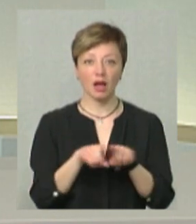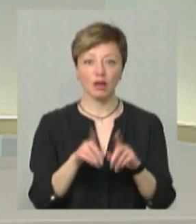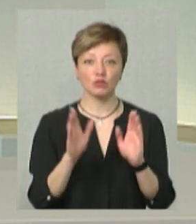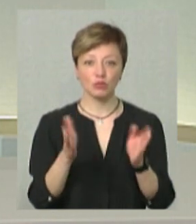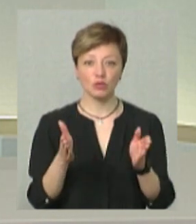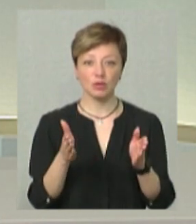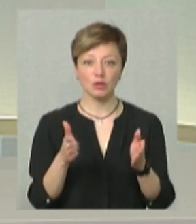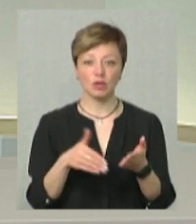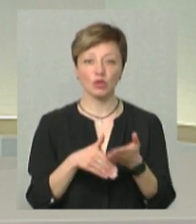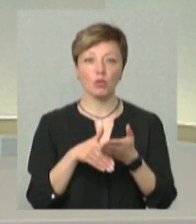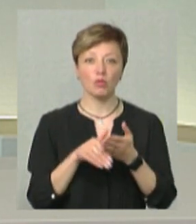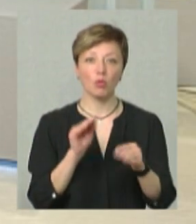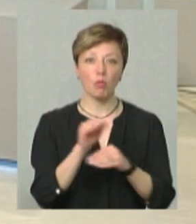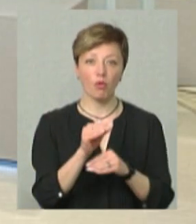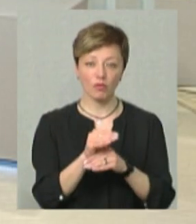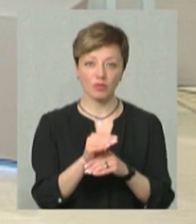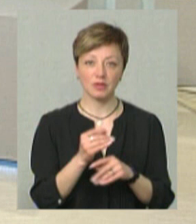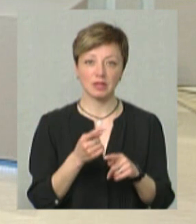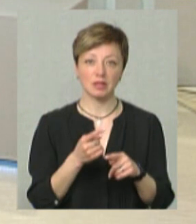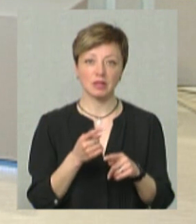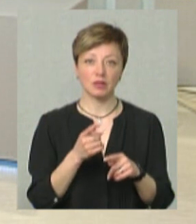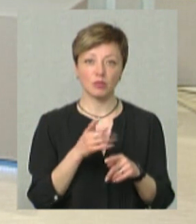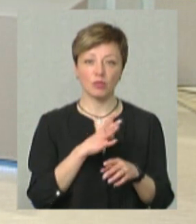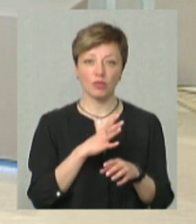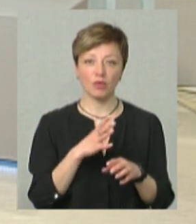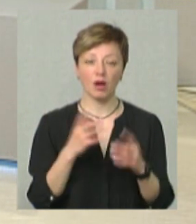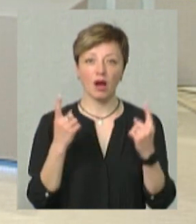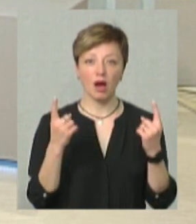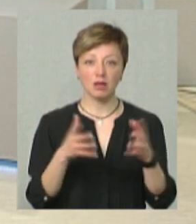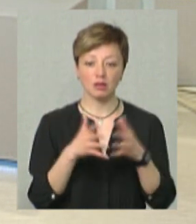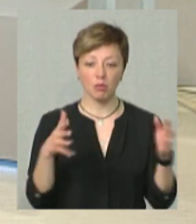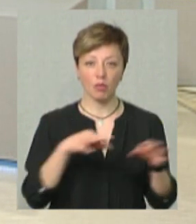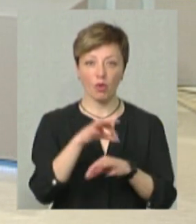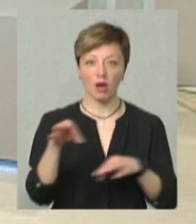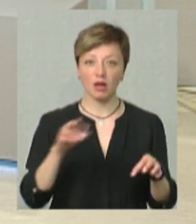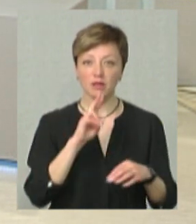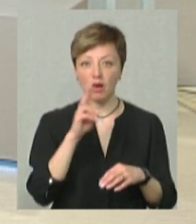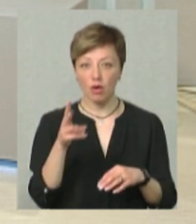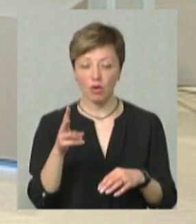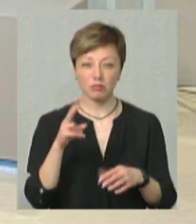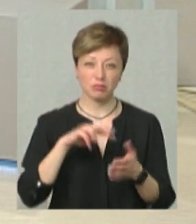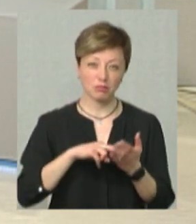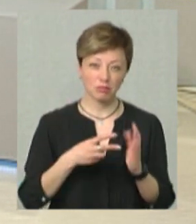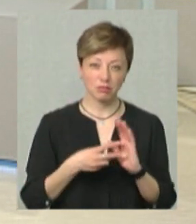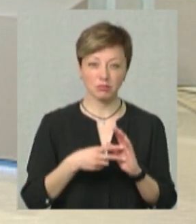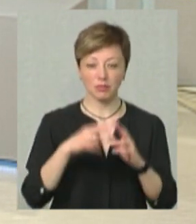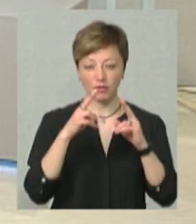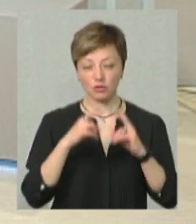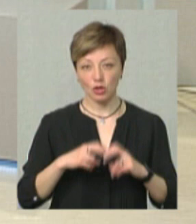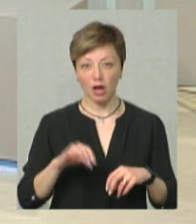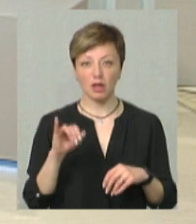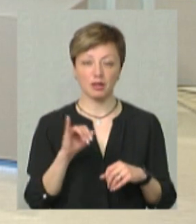буде доповнювати цю. І це був гигантський проєкт, два роки ми його складали, вивчали.